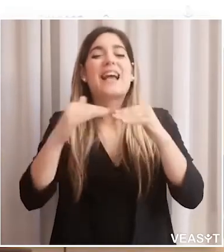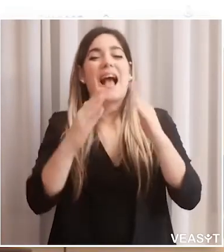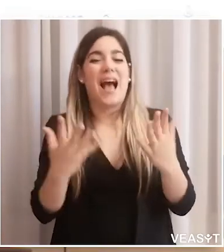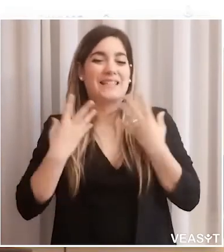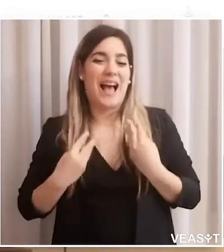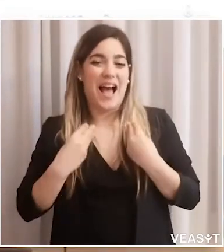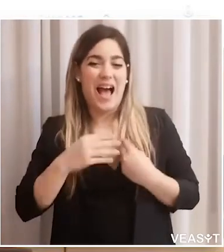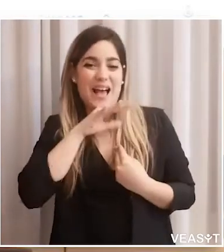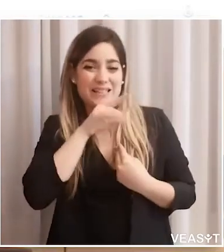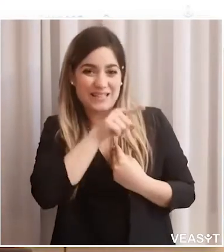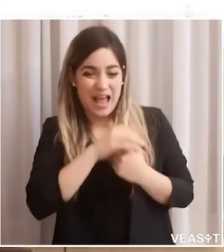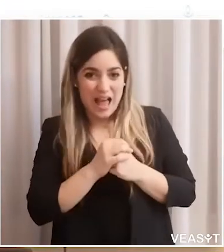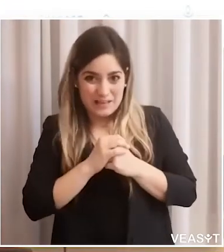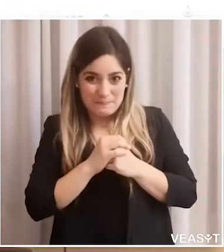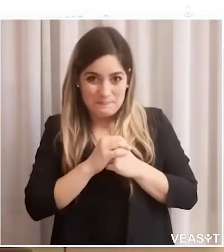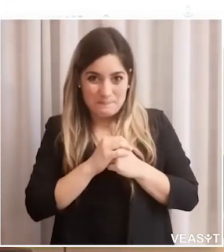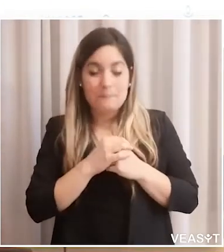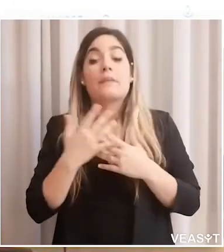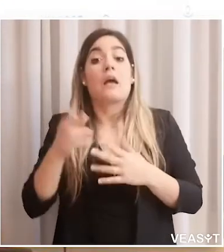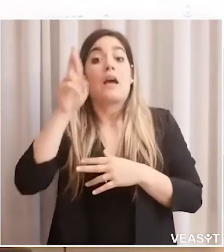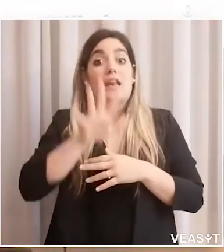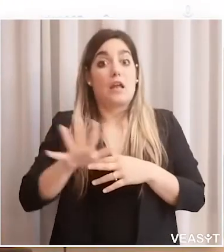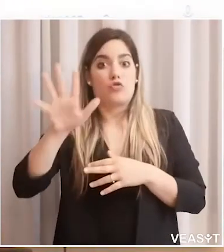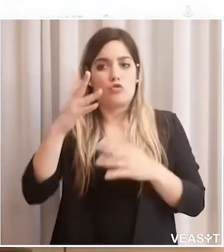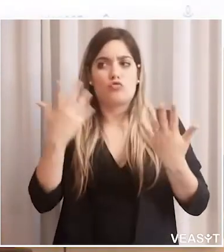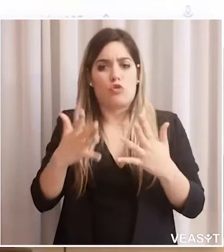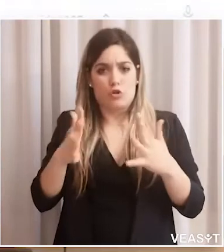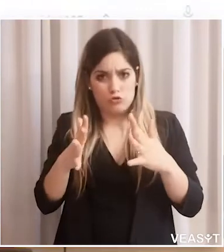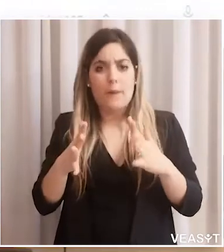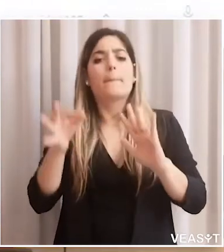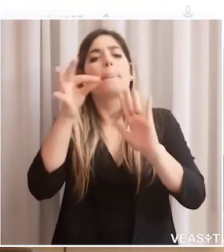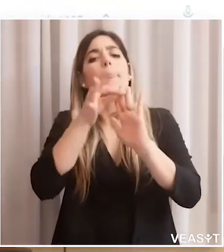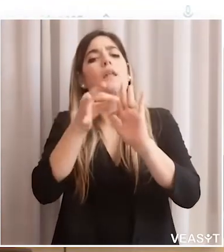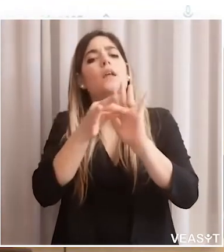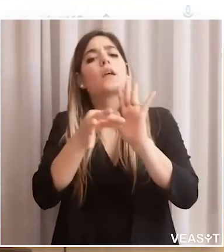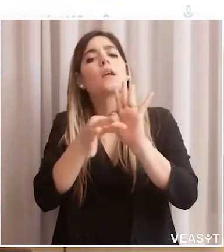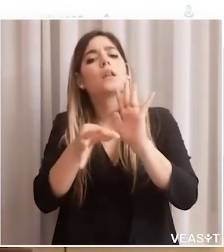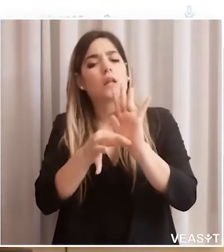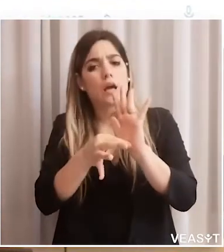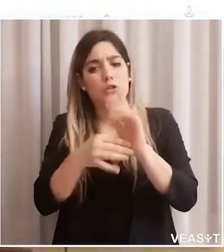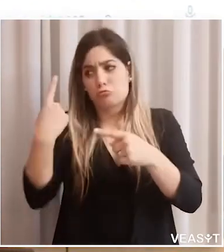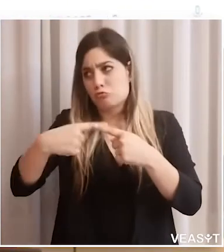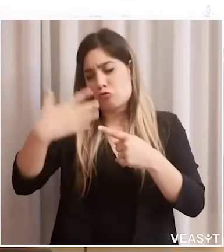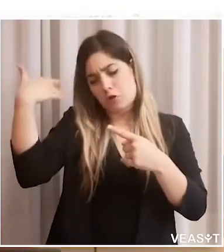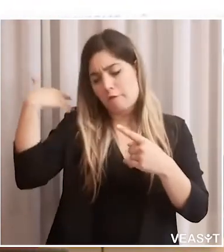La riapertura degli ingressi nei centri servizi residenziali per anziani.